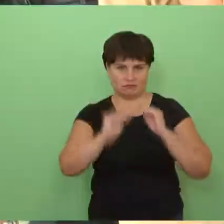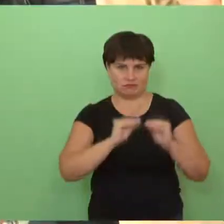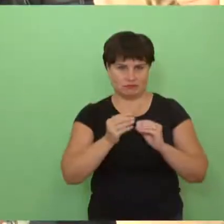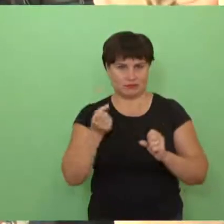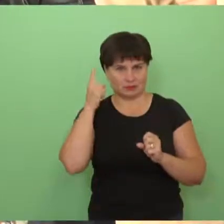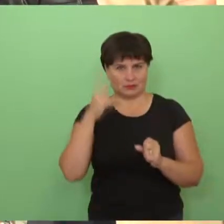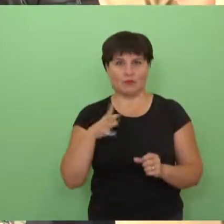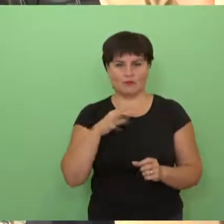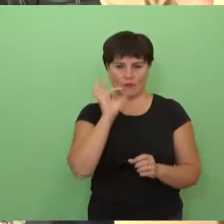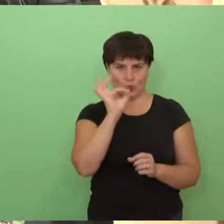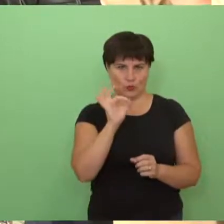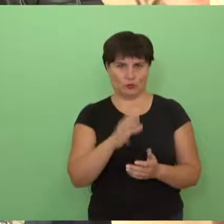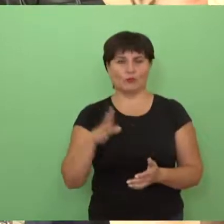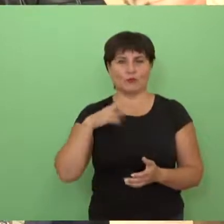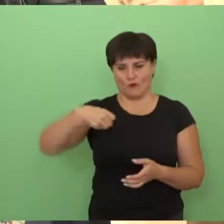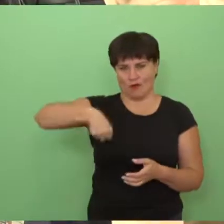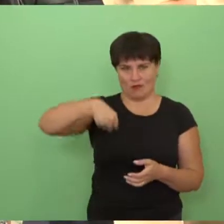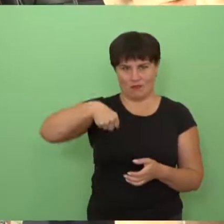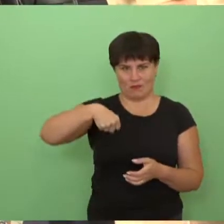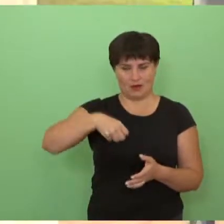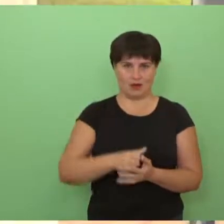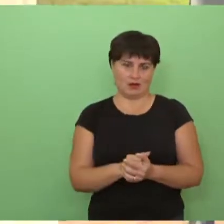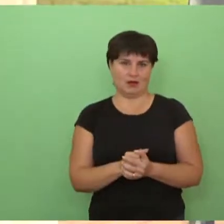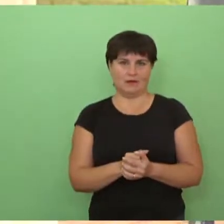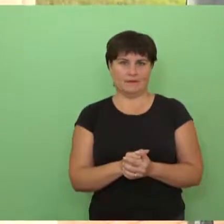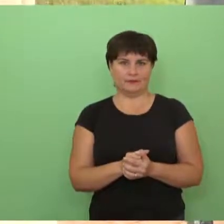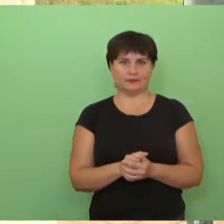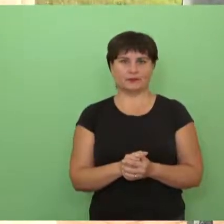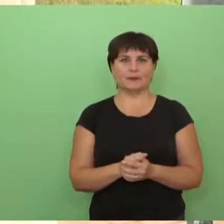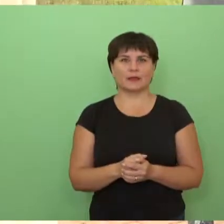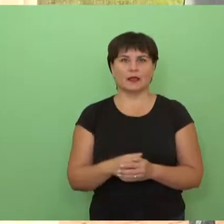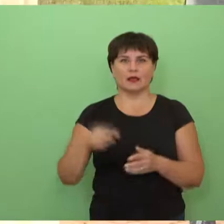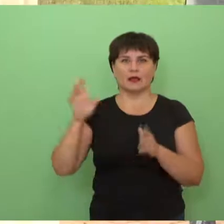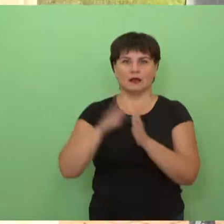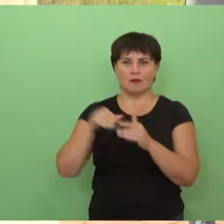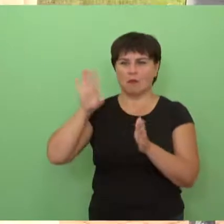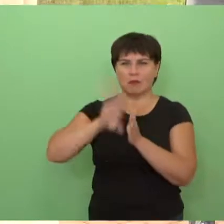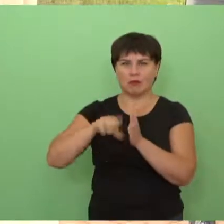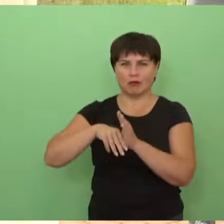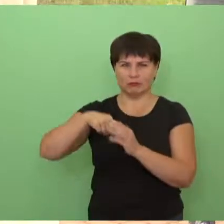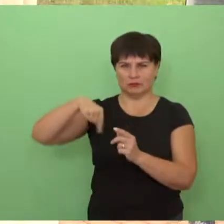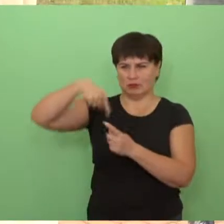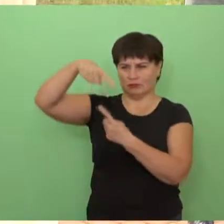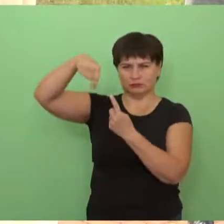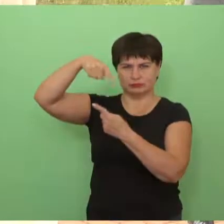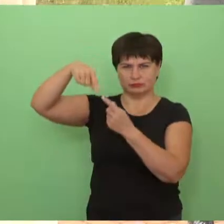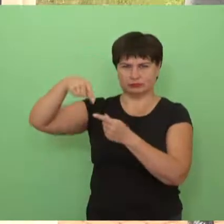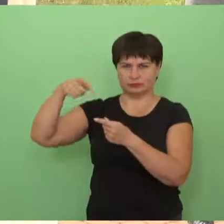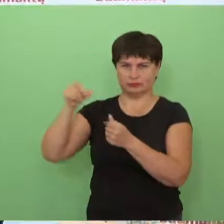Pradėjom nuo nulio. Nuo nulio tai reiškia kibiras, tai reiškia andrelės pritaisytas